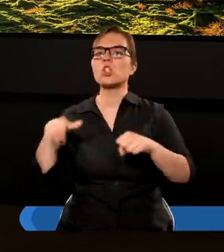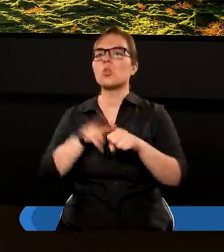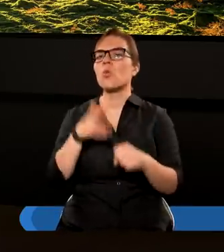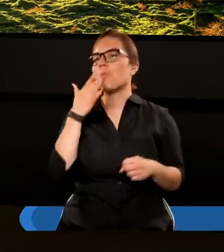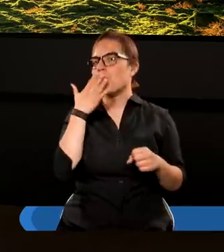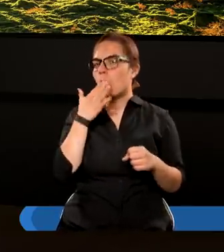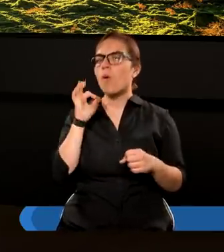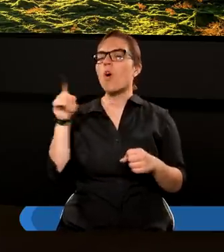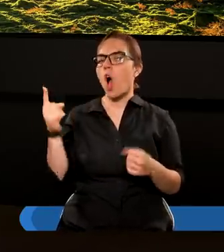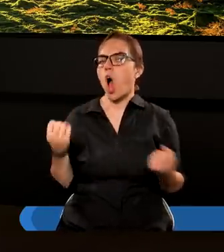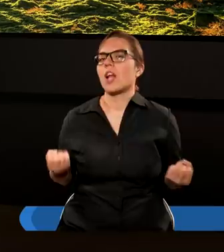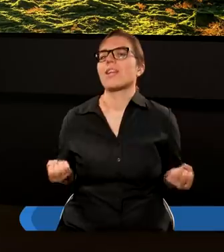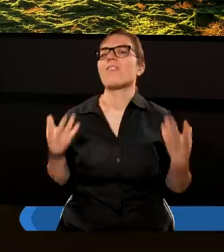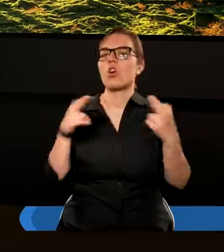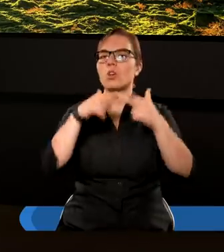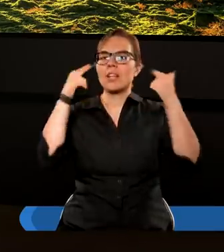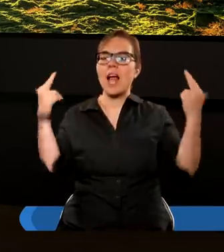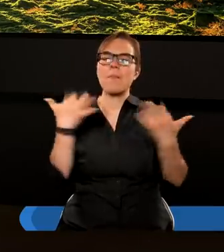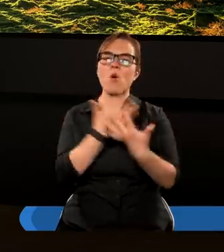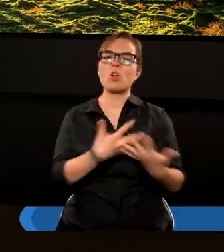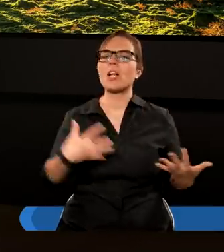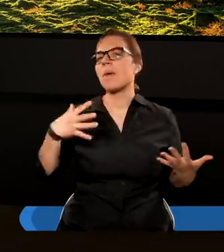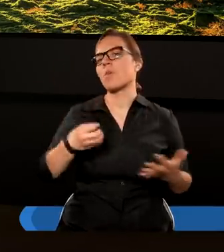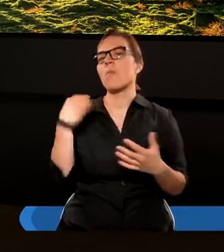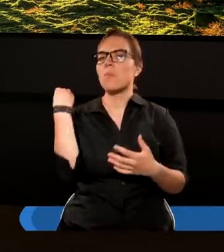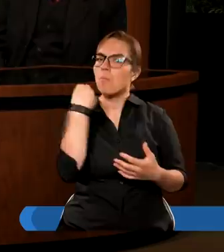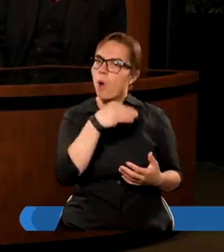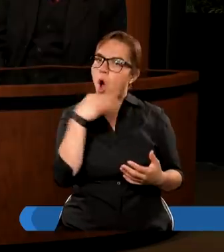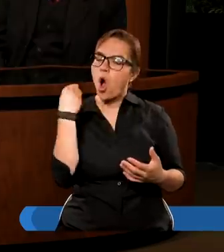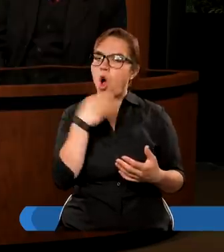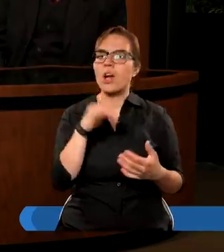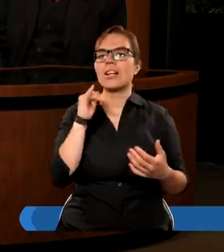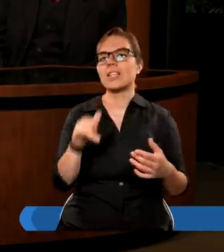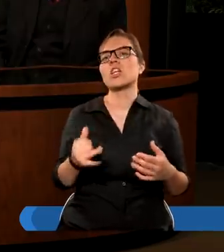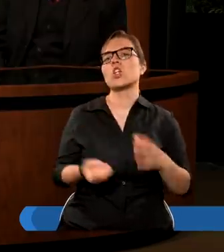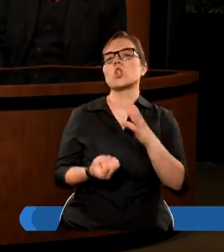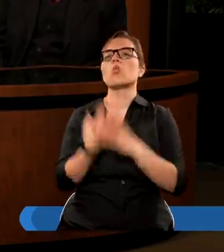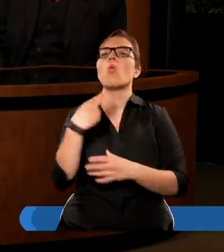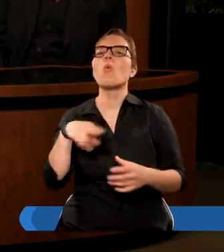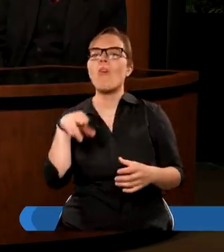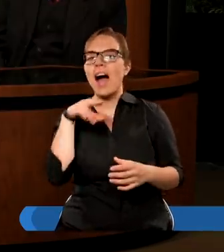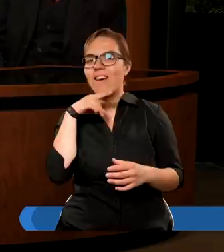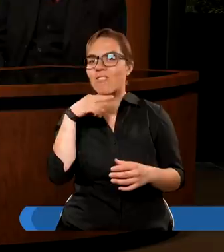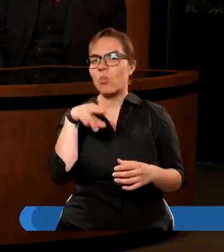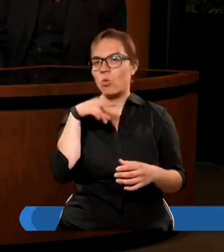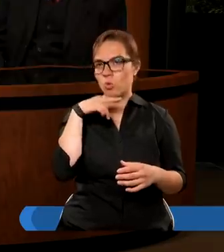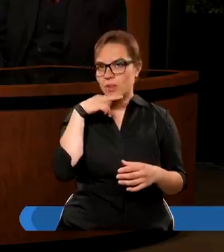o tym, że On stworzył niebo, ziemię, morze i źródła wód.